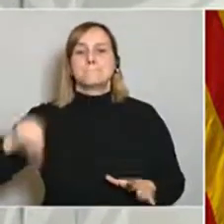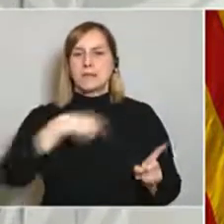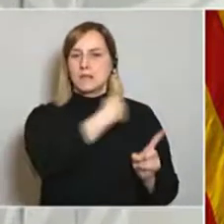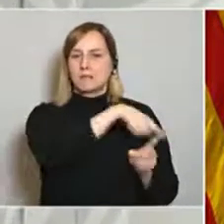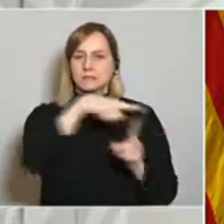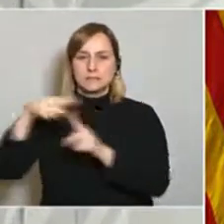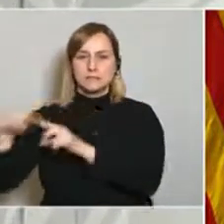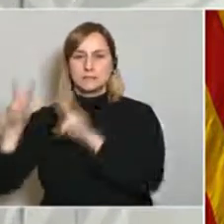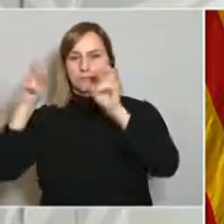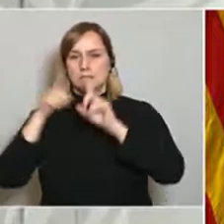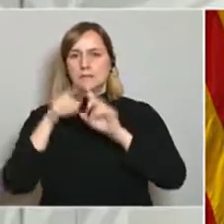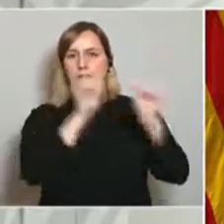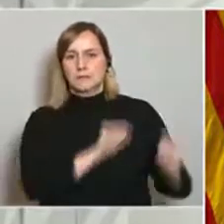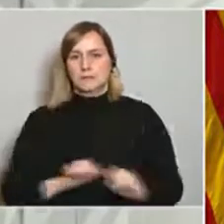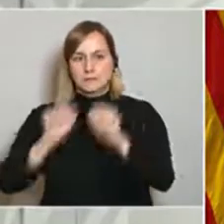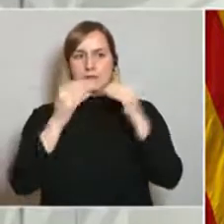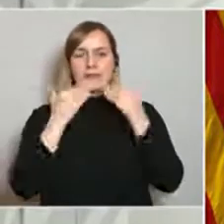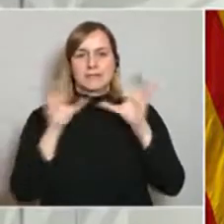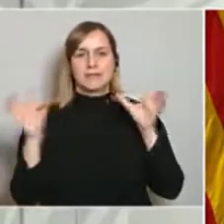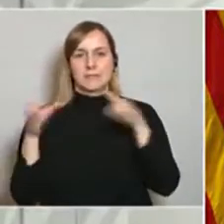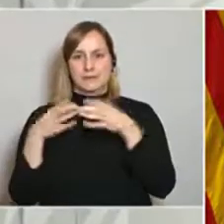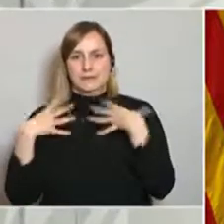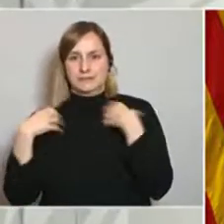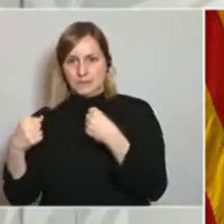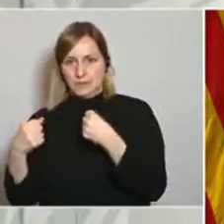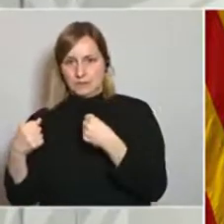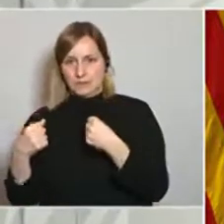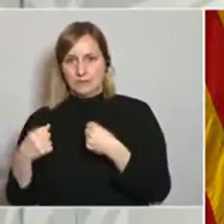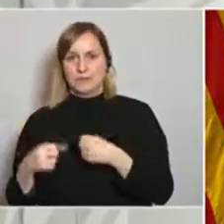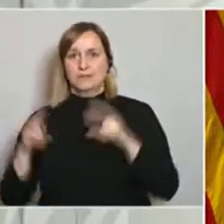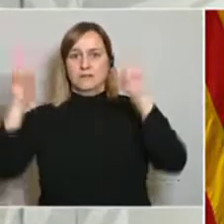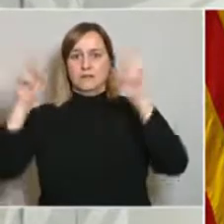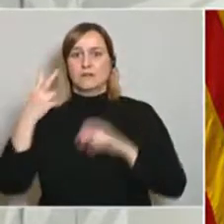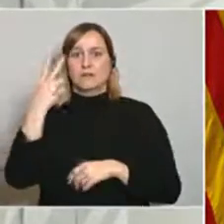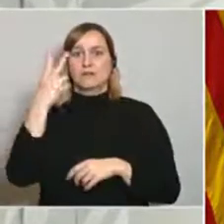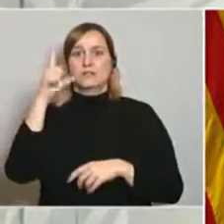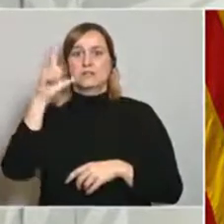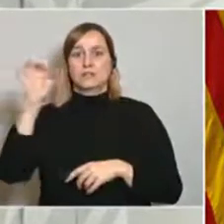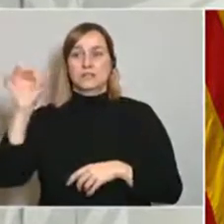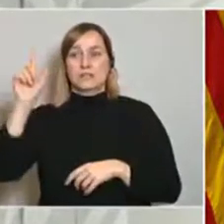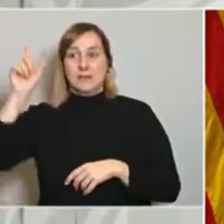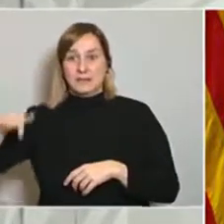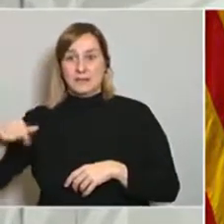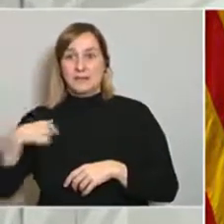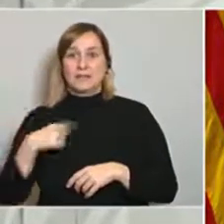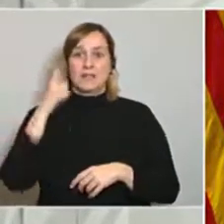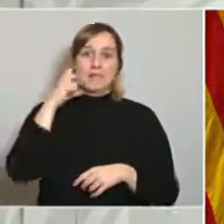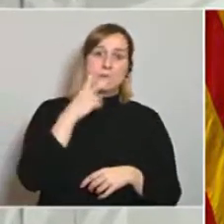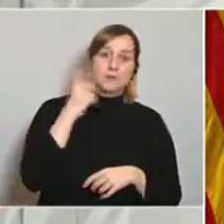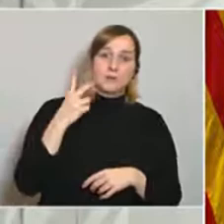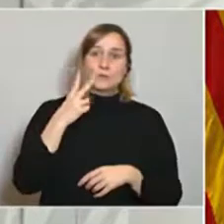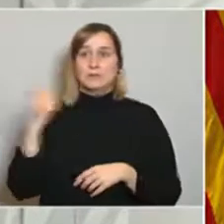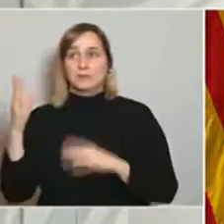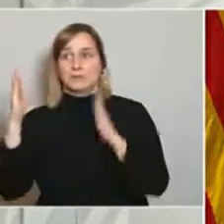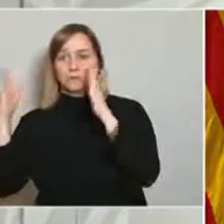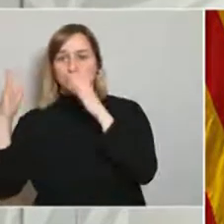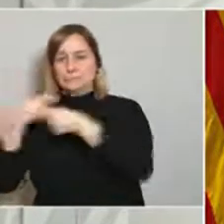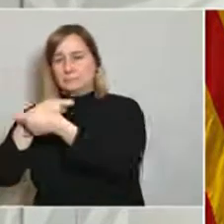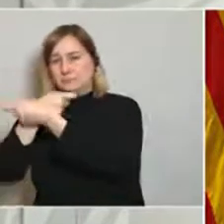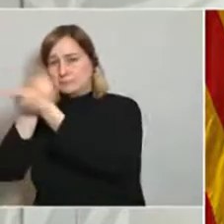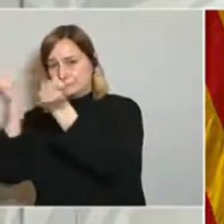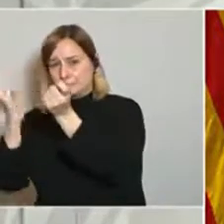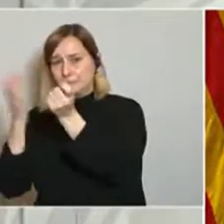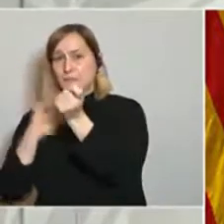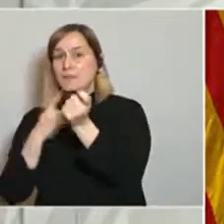més per part del Departament de Salut, 272.000 unitats entre els dies 21 i 22 d'abril. Això és